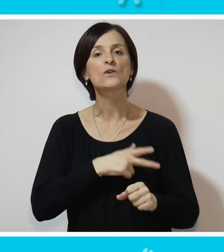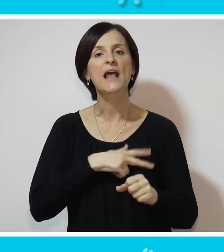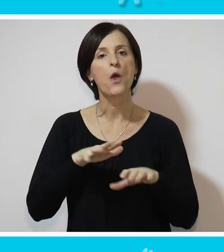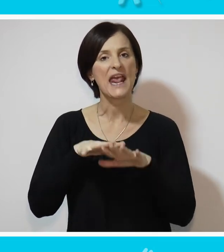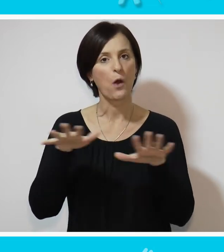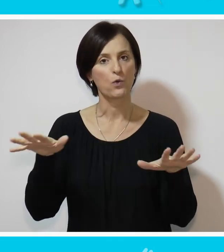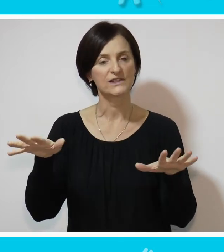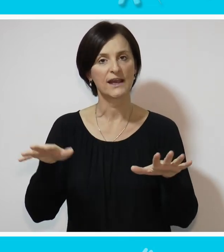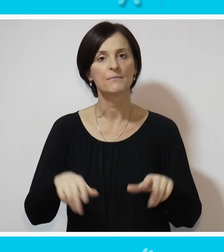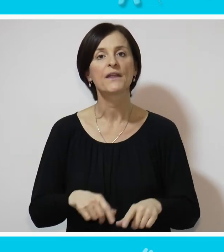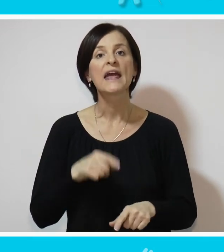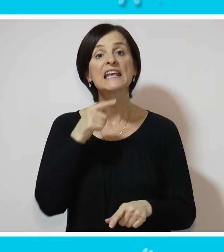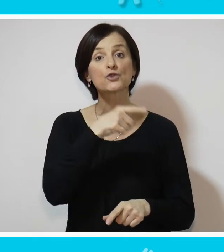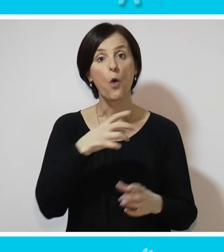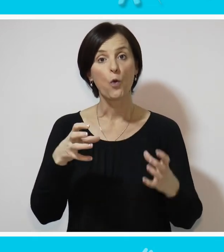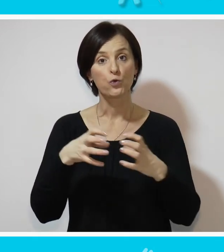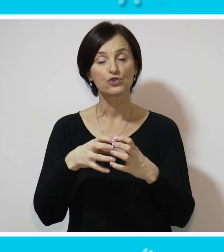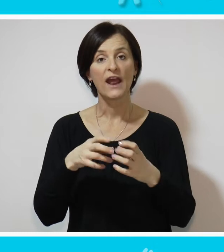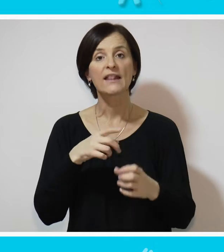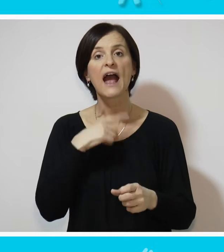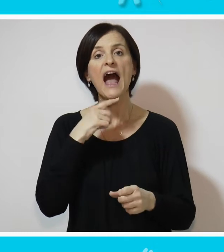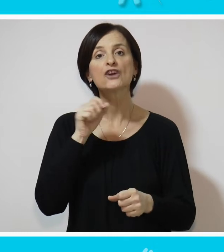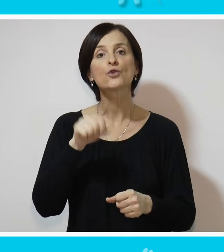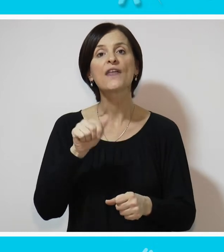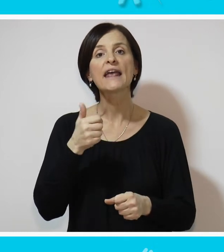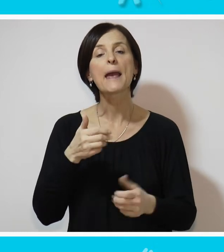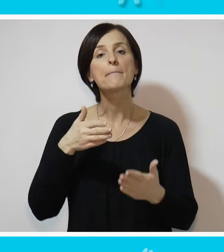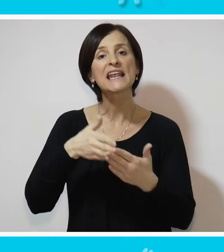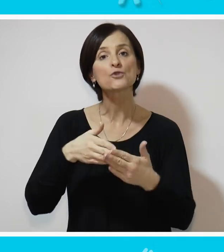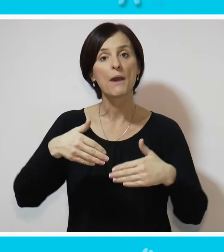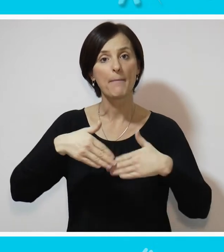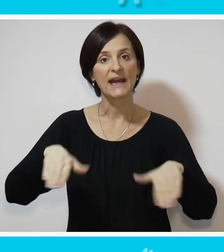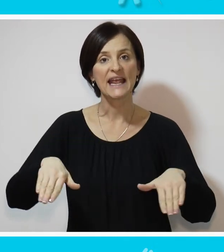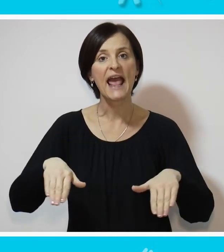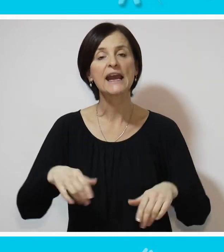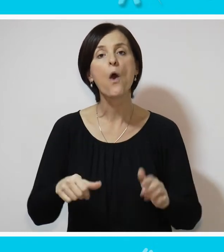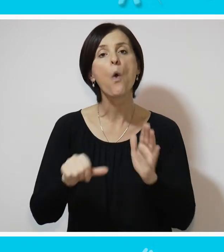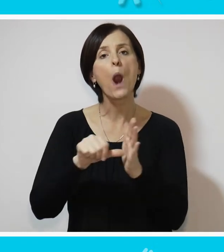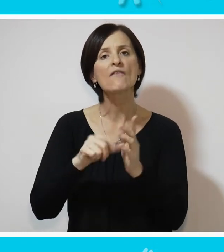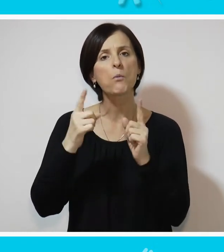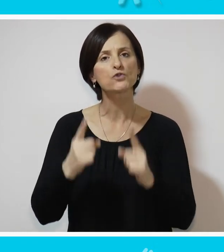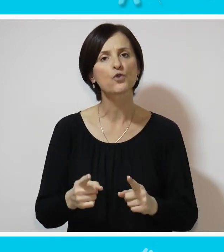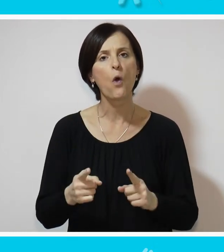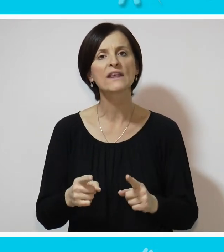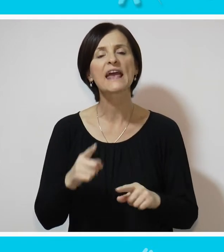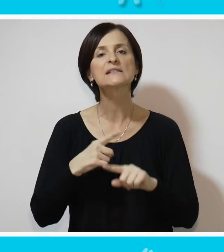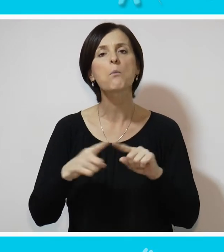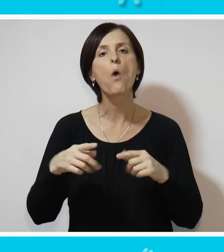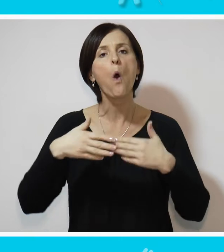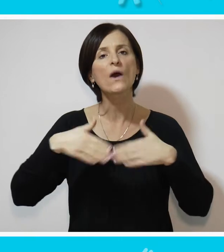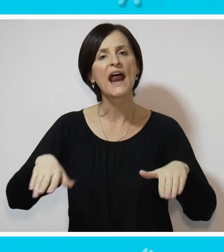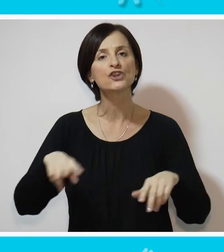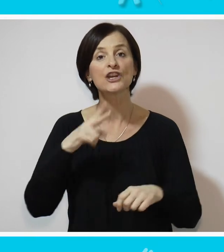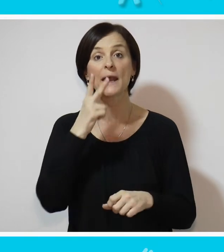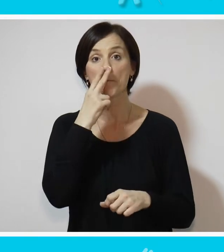socijalnom inkluzijom. Iz tog udruženja ističu da pristupne barijere uglavnom postoje zbog